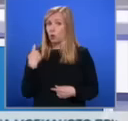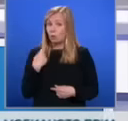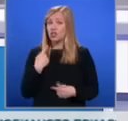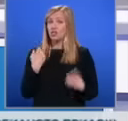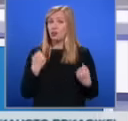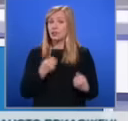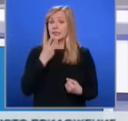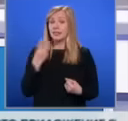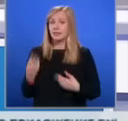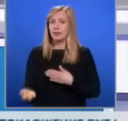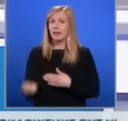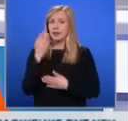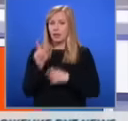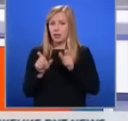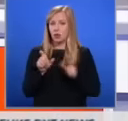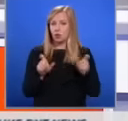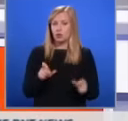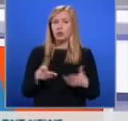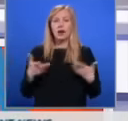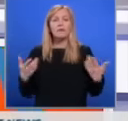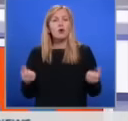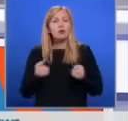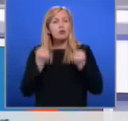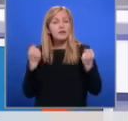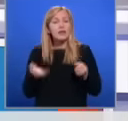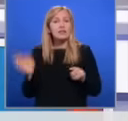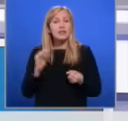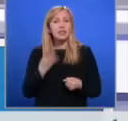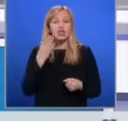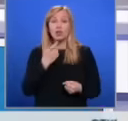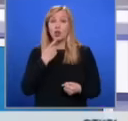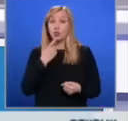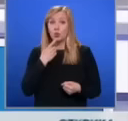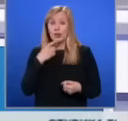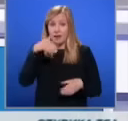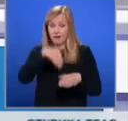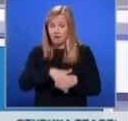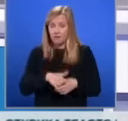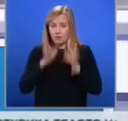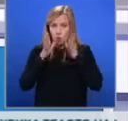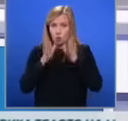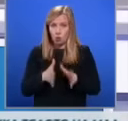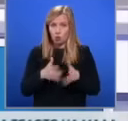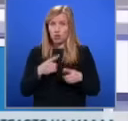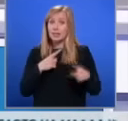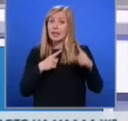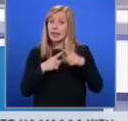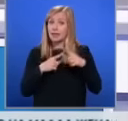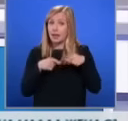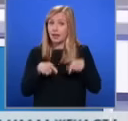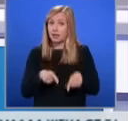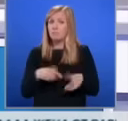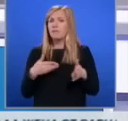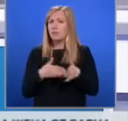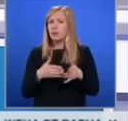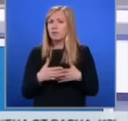000 души. А какво е да оцелееш след 4 години в ужаса на Терезин и въпреки това да